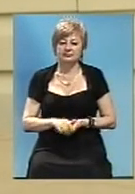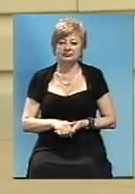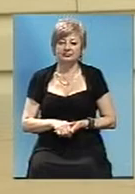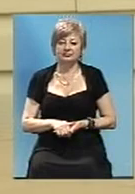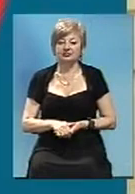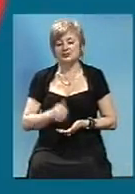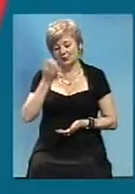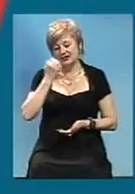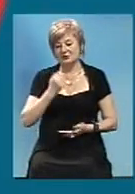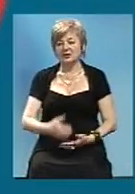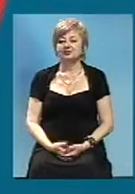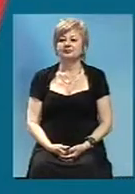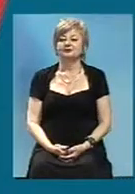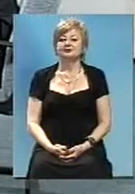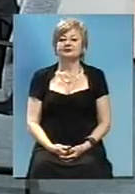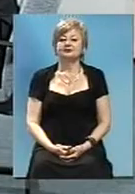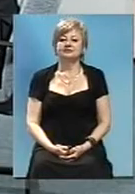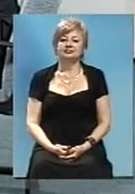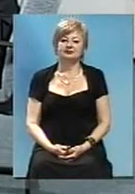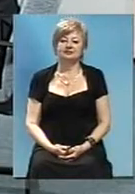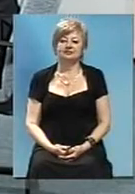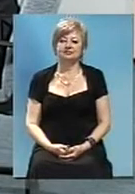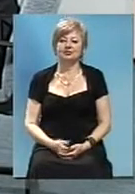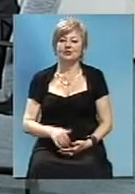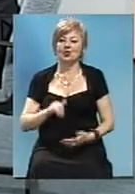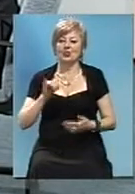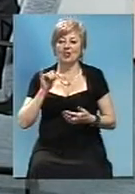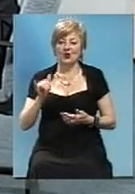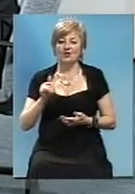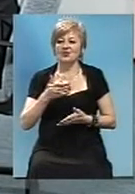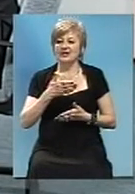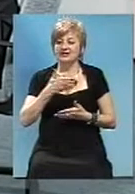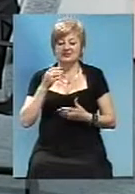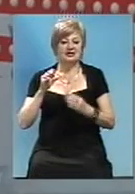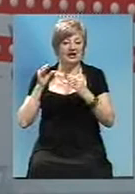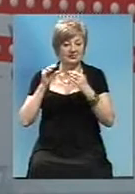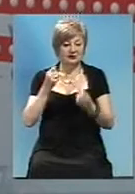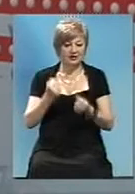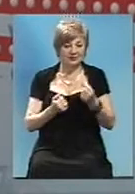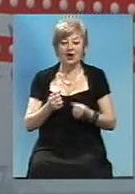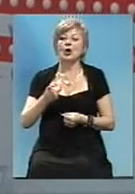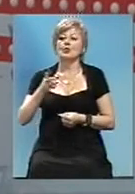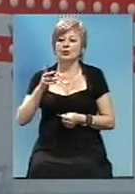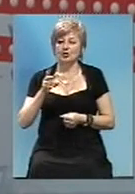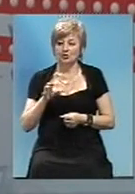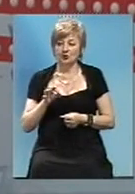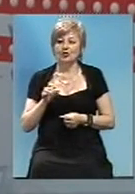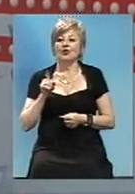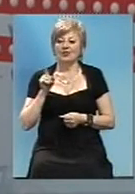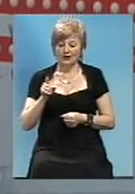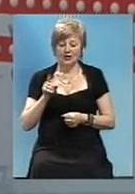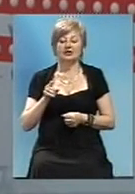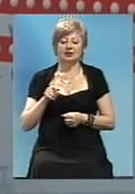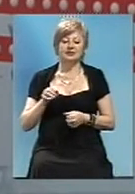Дякую вам большое. У вас немає особистого авто, але тим не менше дорогами області ви пересуваєтеся.